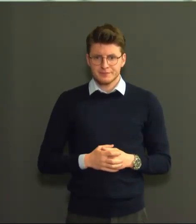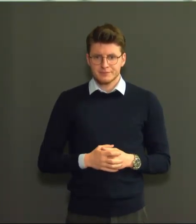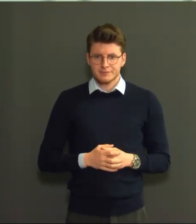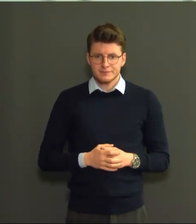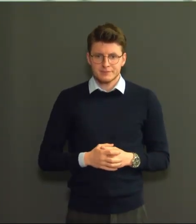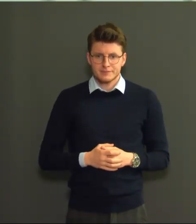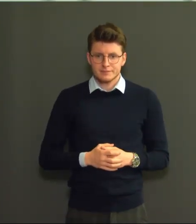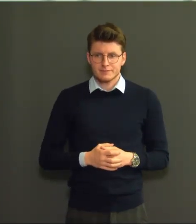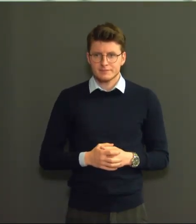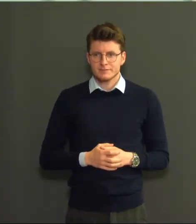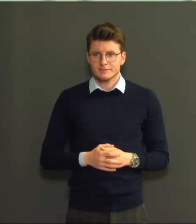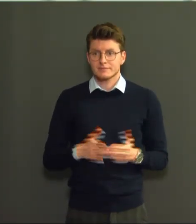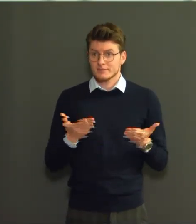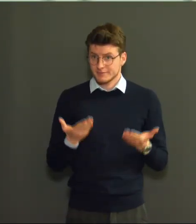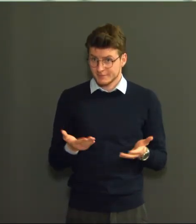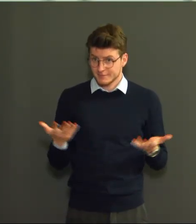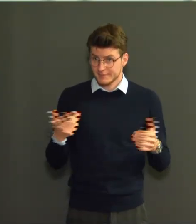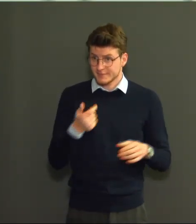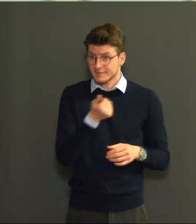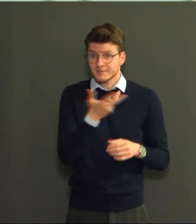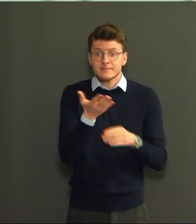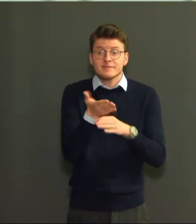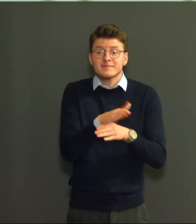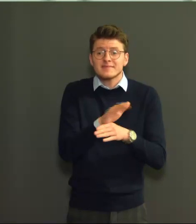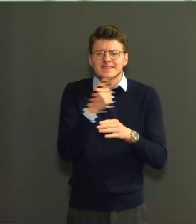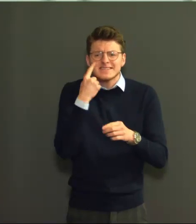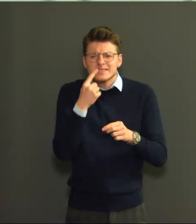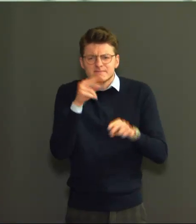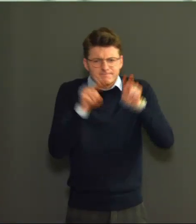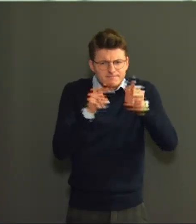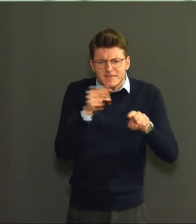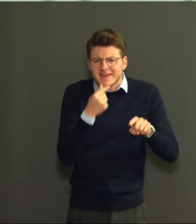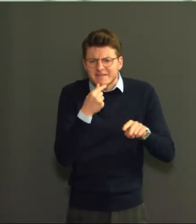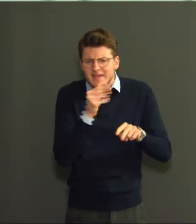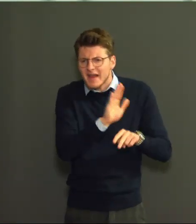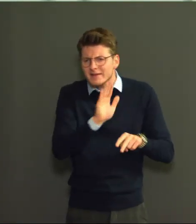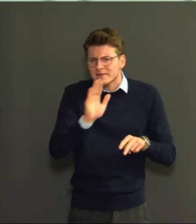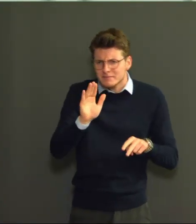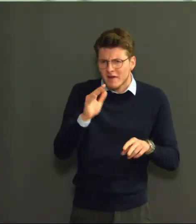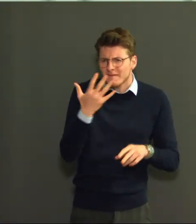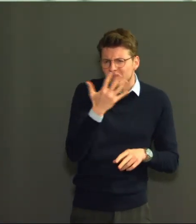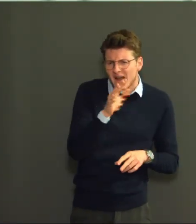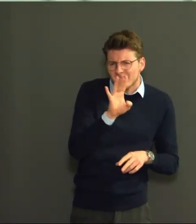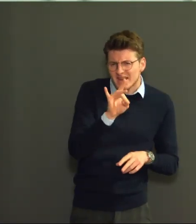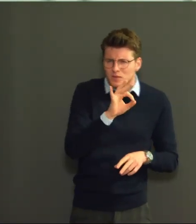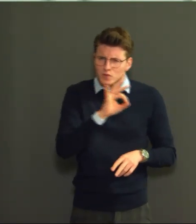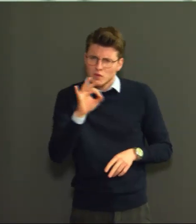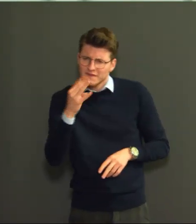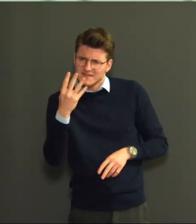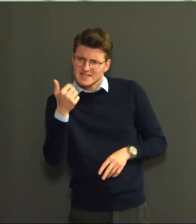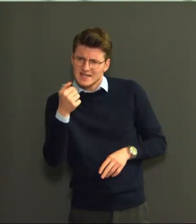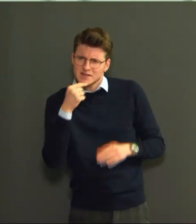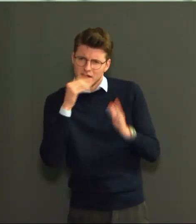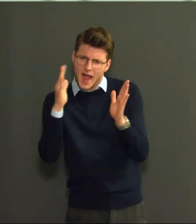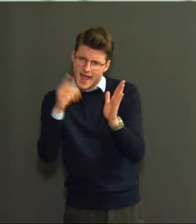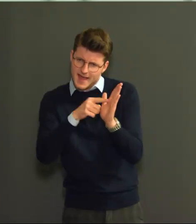De overlijdens in de leeftijdscategorie van 45 tot 64 jaar nemen wel nog toe,